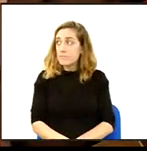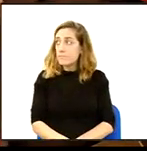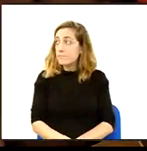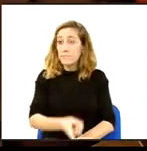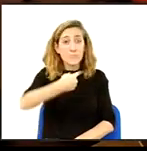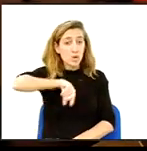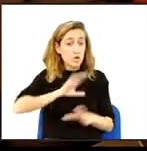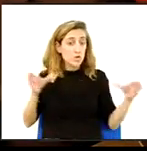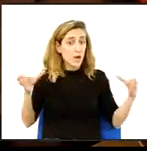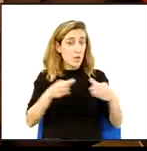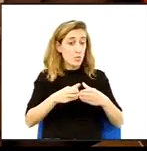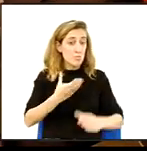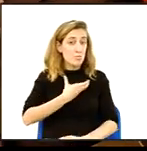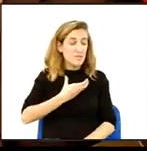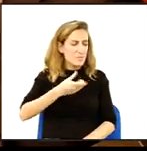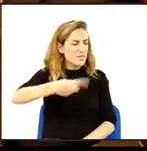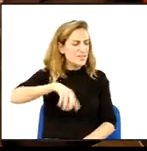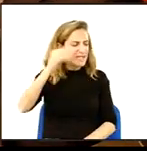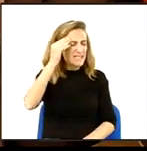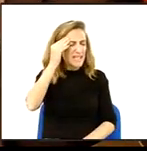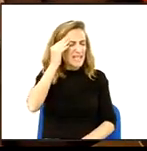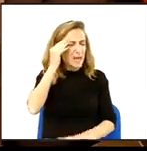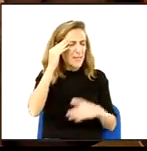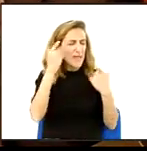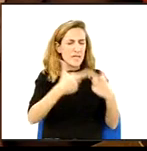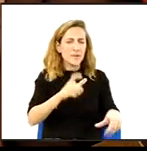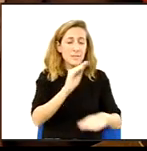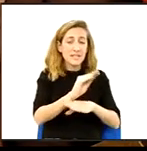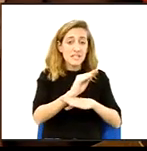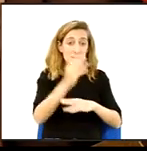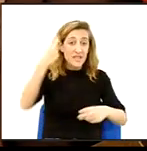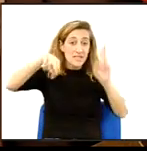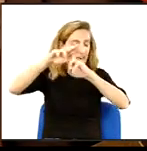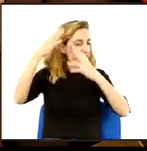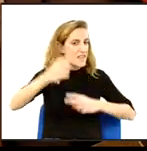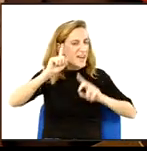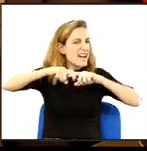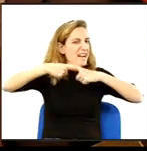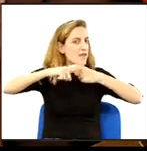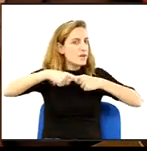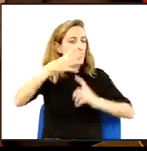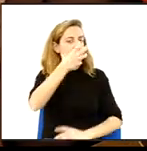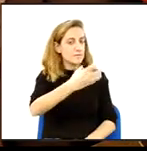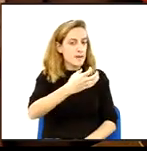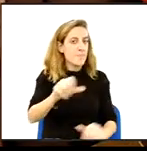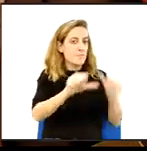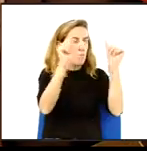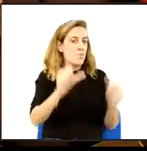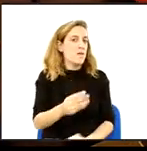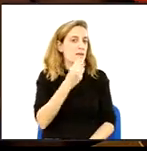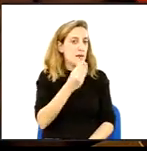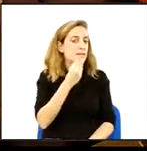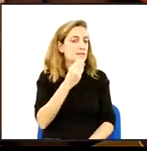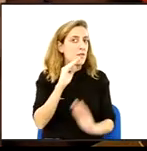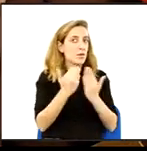municipal creiem que el Departament d'Ensenyament de la Generalitat ha de reflexionar molt seriosament quin model de menjador escolar ens